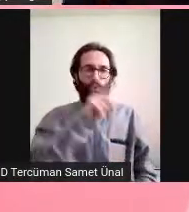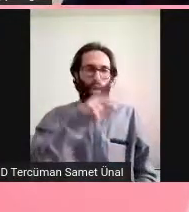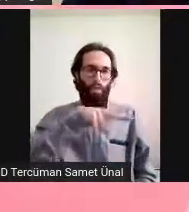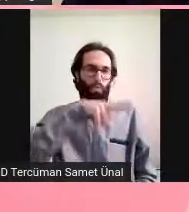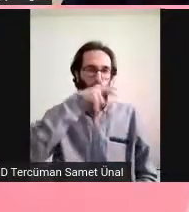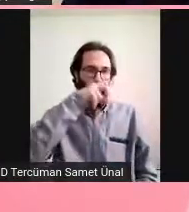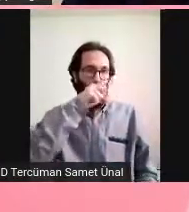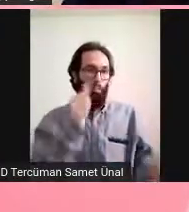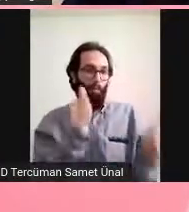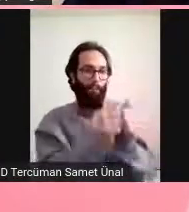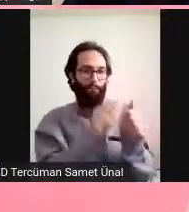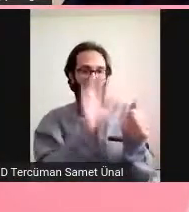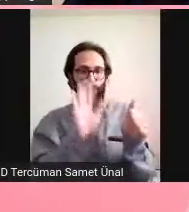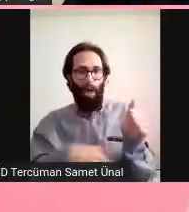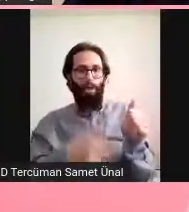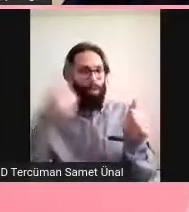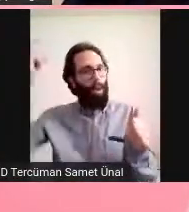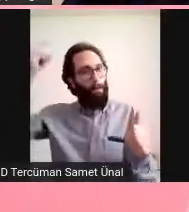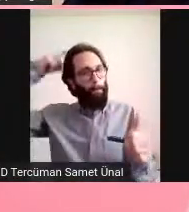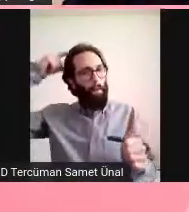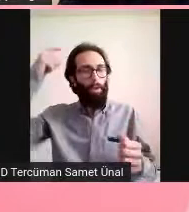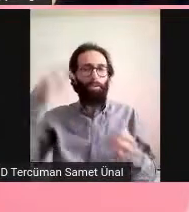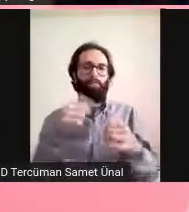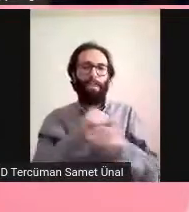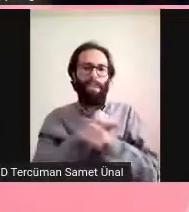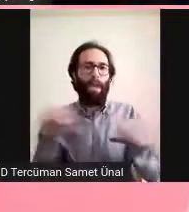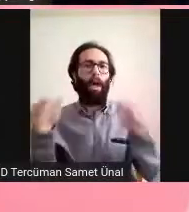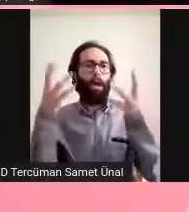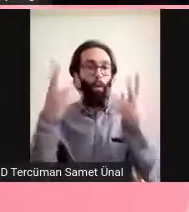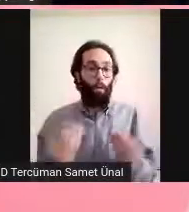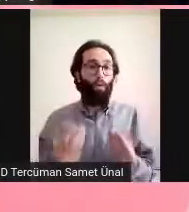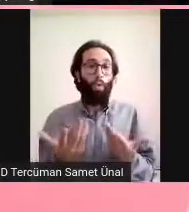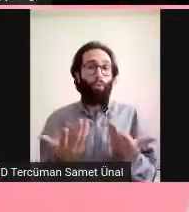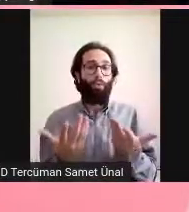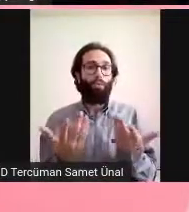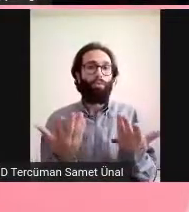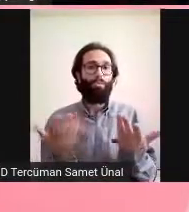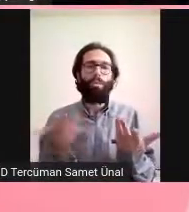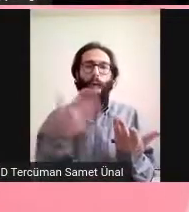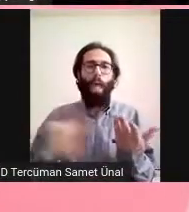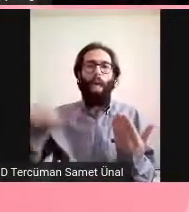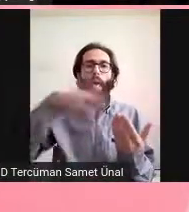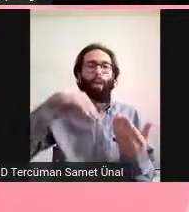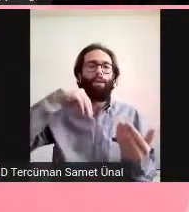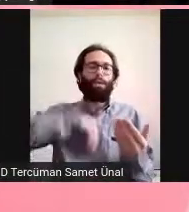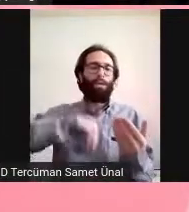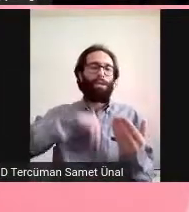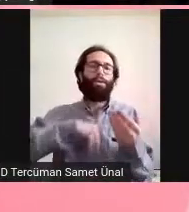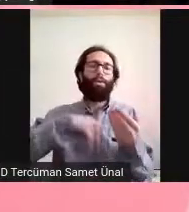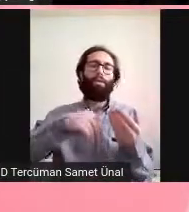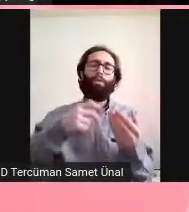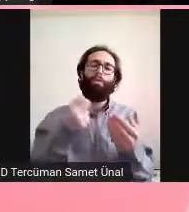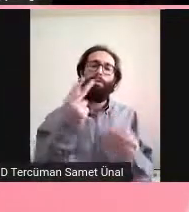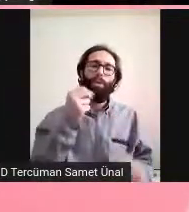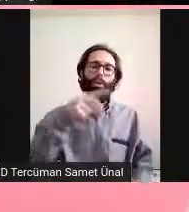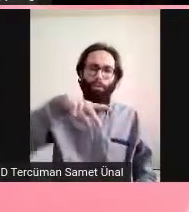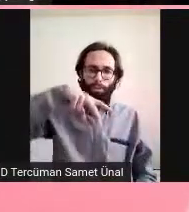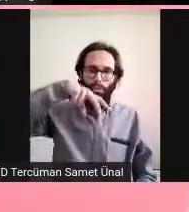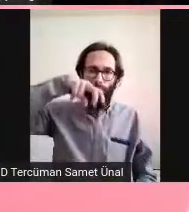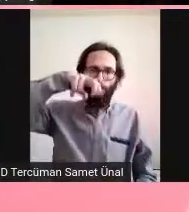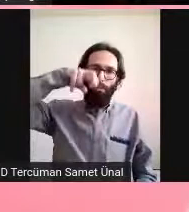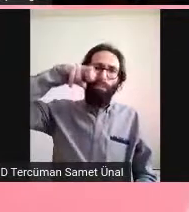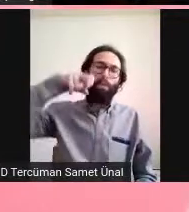Buradan girer burundan, sonra şuradan direkt beyne bağlantı var. Oradan da beyne